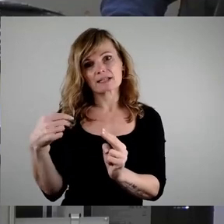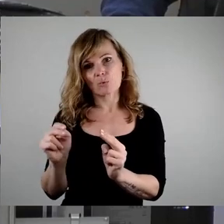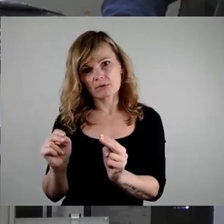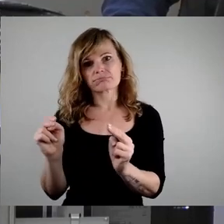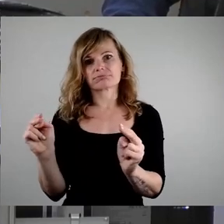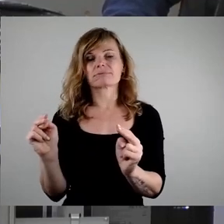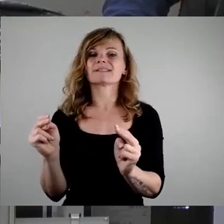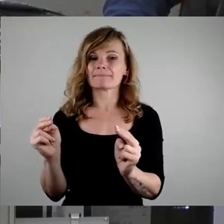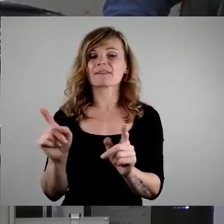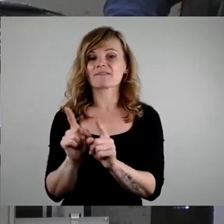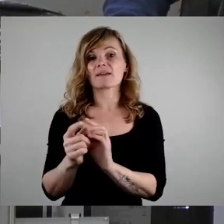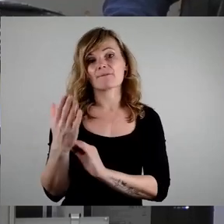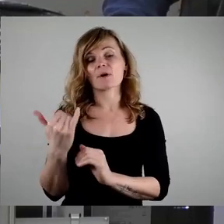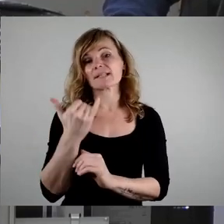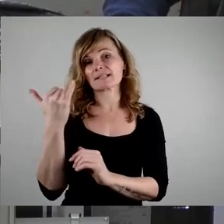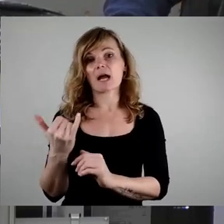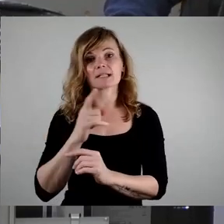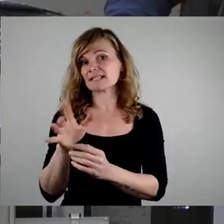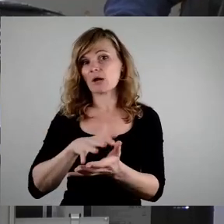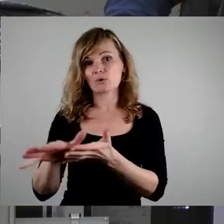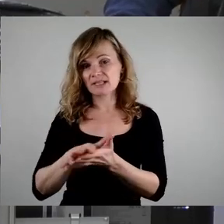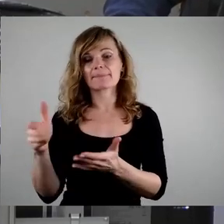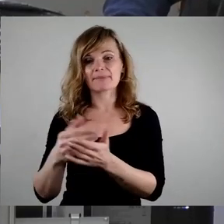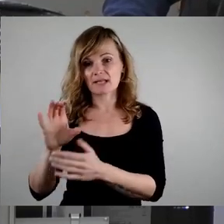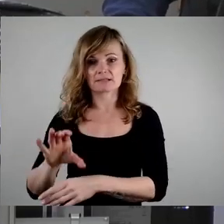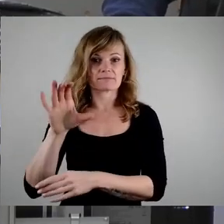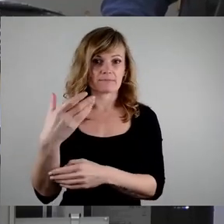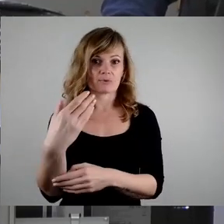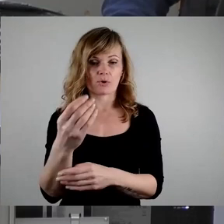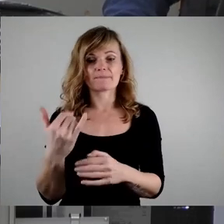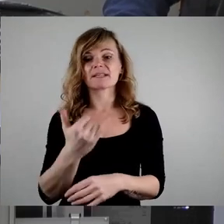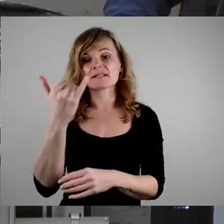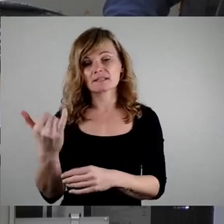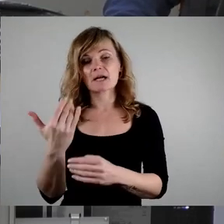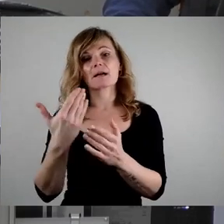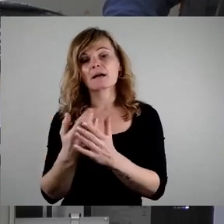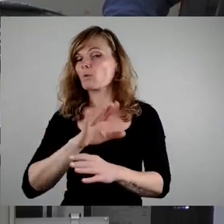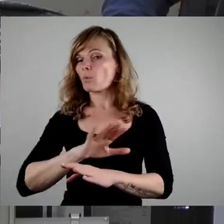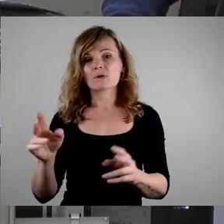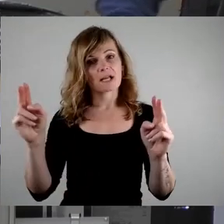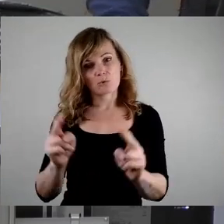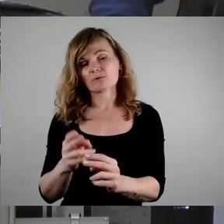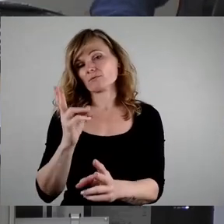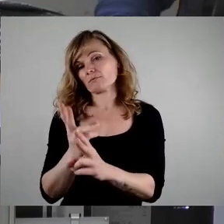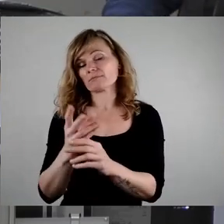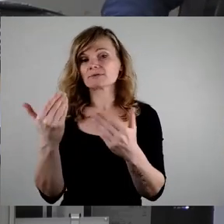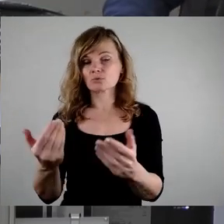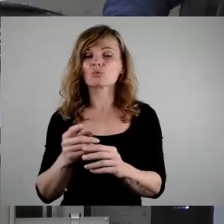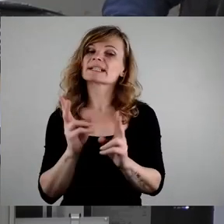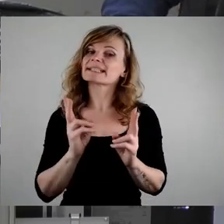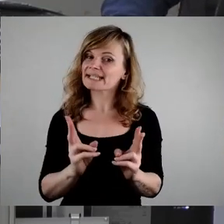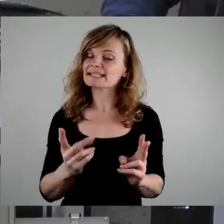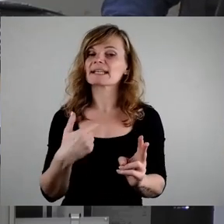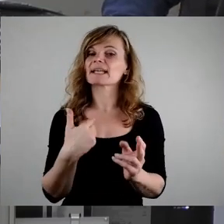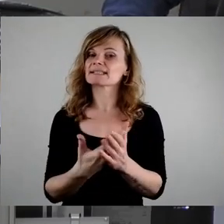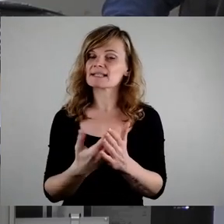Mittel, die im vorigen Jahr nicht ausgegeben werden konnten und sie werden dieses Jahr von der Kürzung ausgenommen. Das ist richtig und dem werden wir deshalb